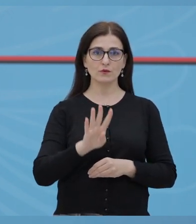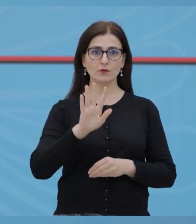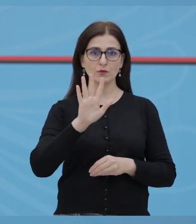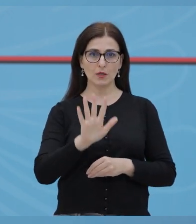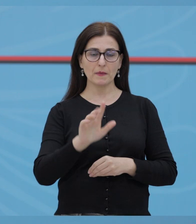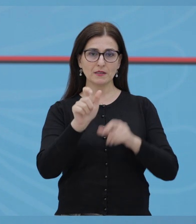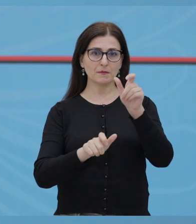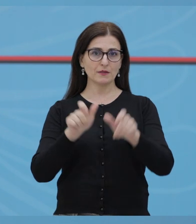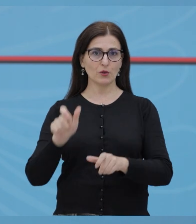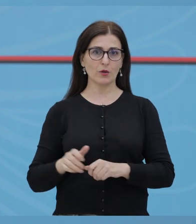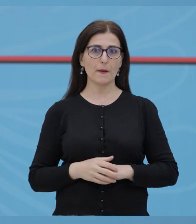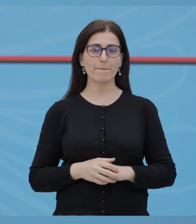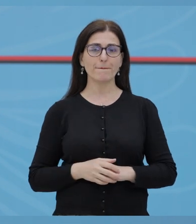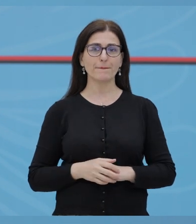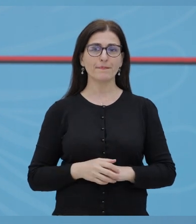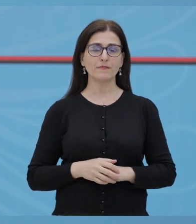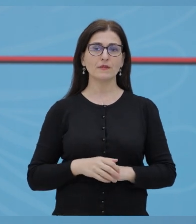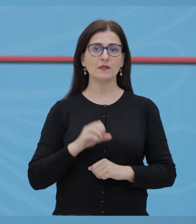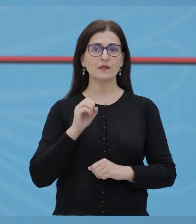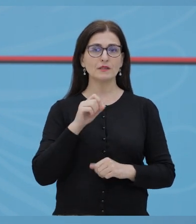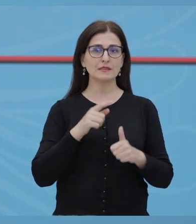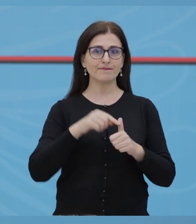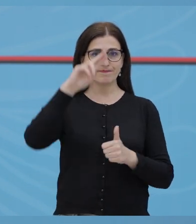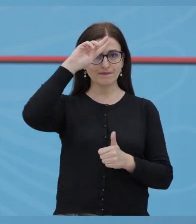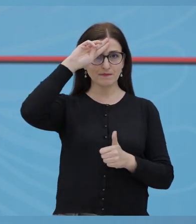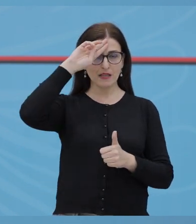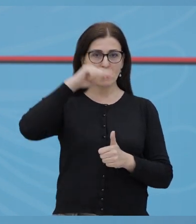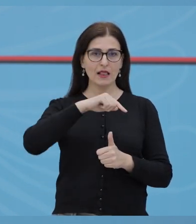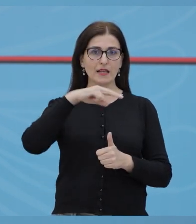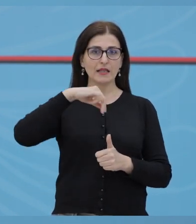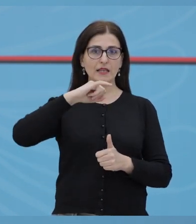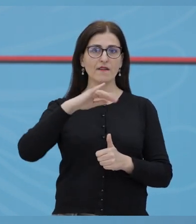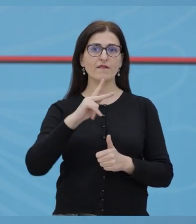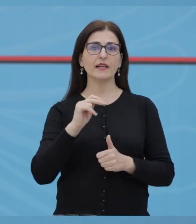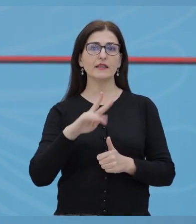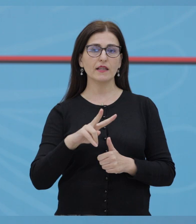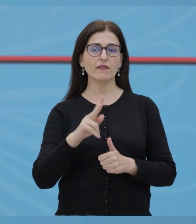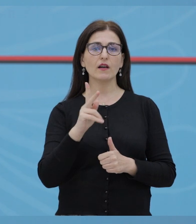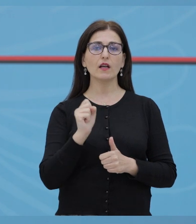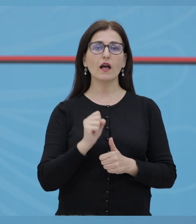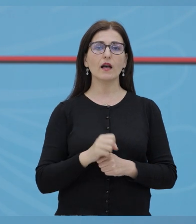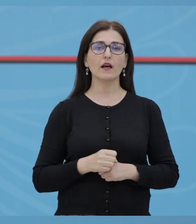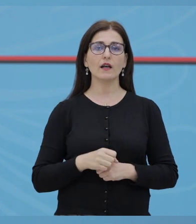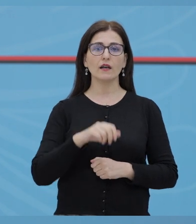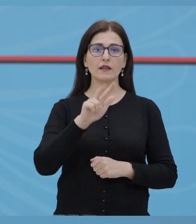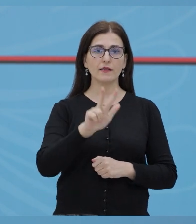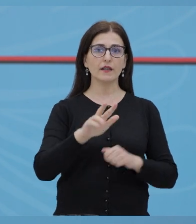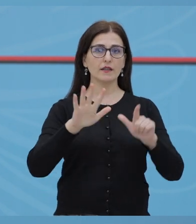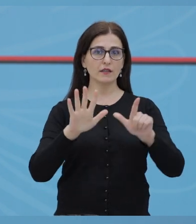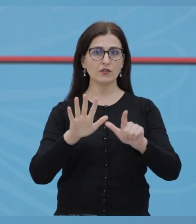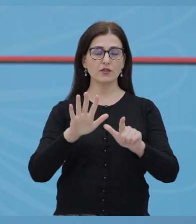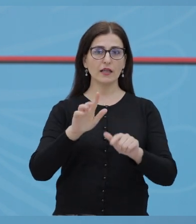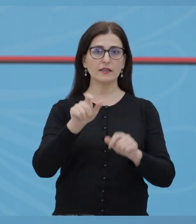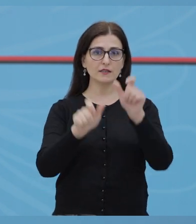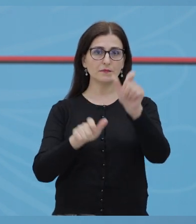me 228 pacientë. Ju informojmë se në shërbimin e smundjeve infektive aktualisht janë